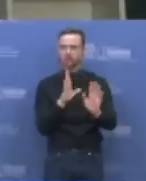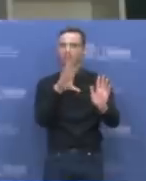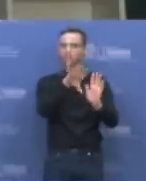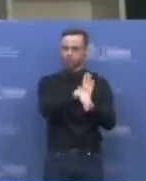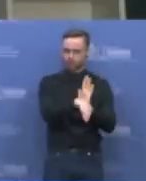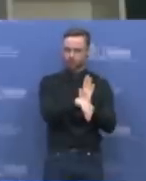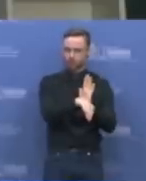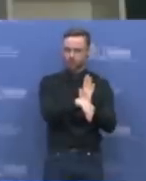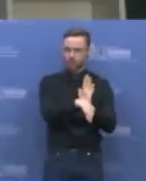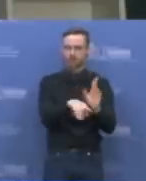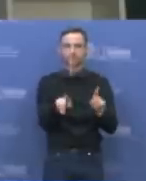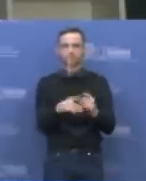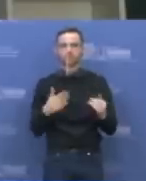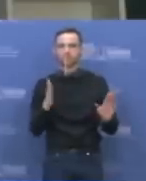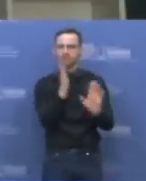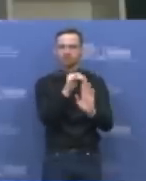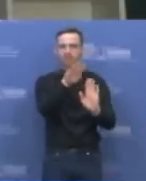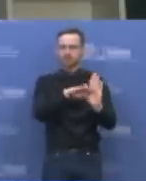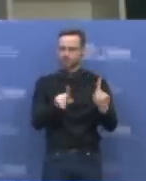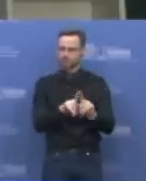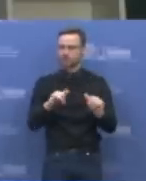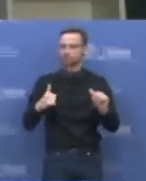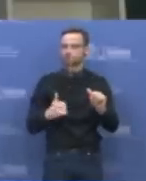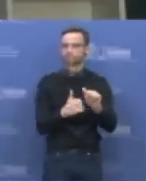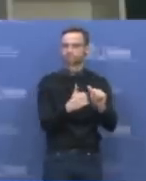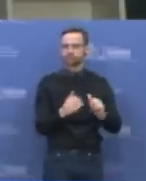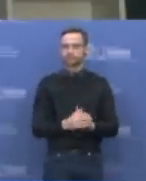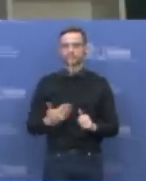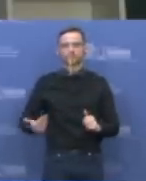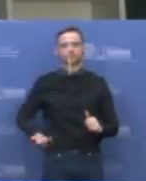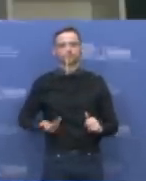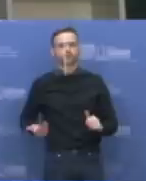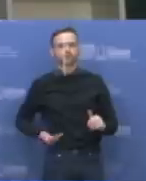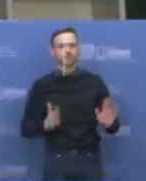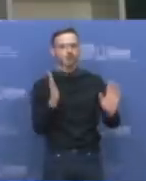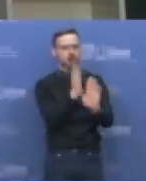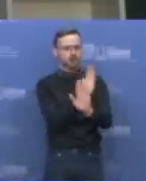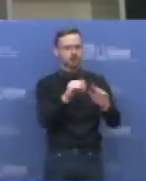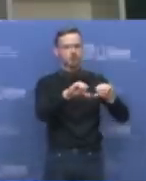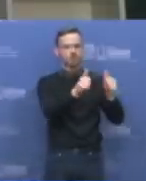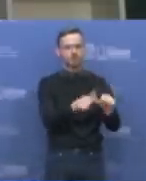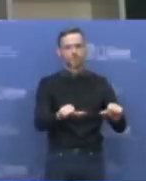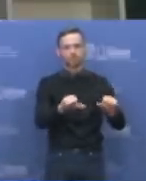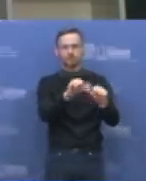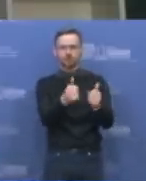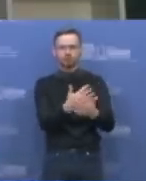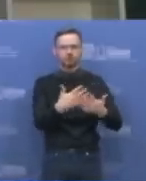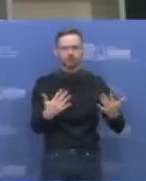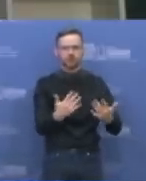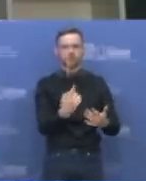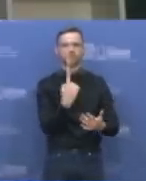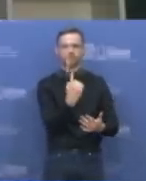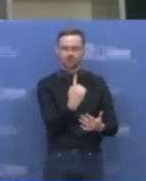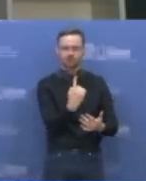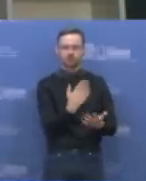mums ir tepegolioja tie patys gamtos dėsniai. Ir gyvosios gamtos formos yra labai įvairas, bet jų tikslas yra vienas –